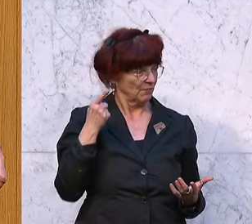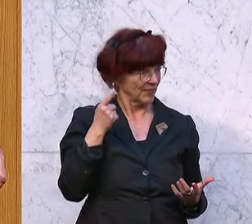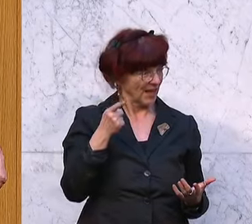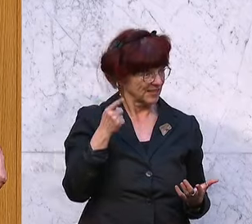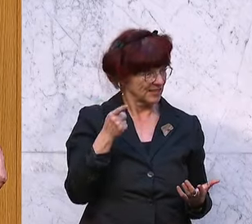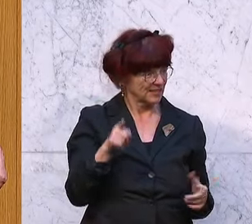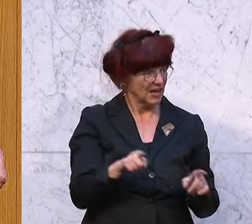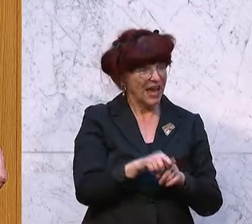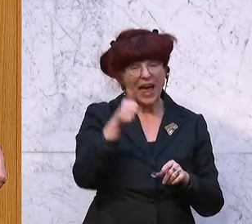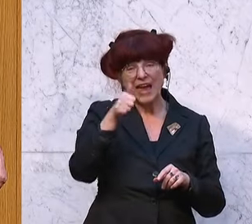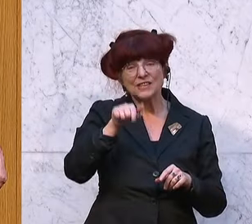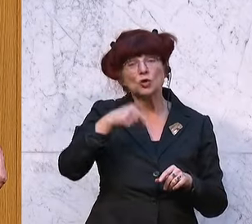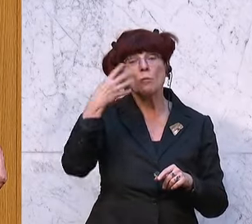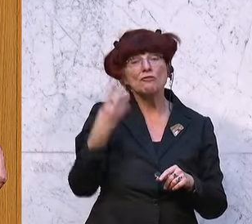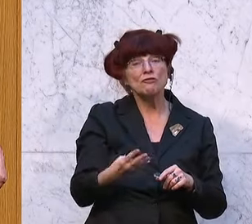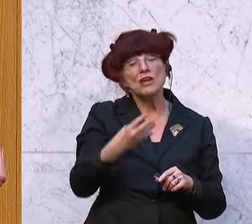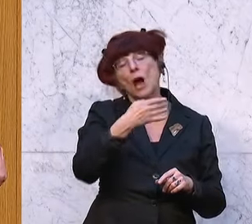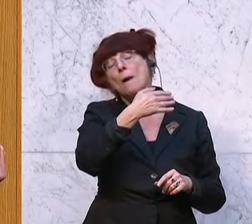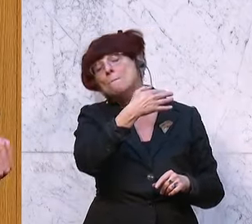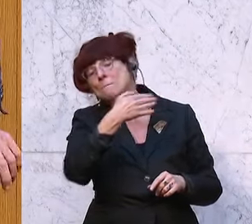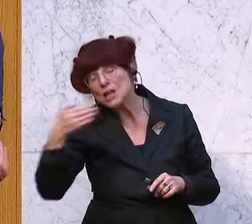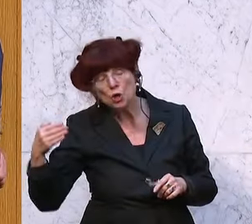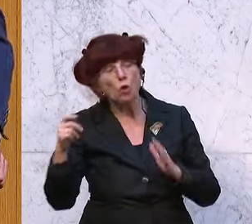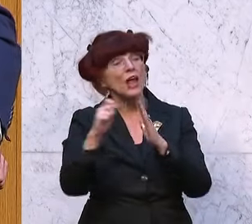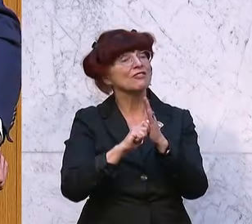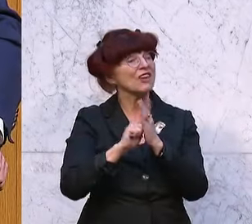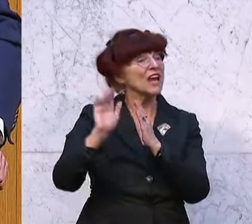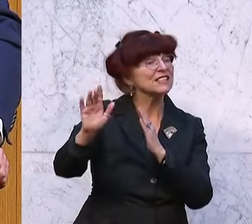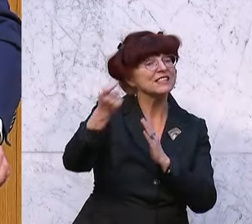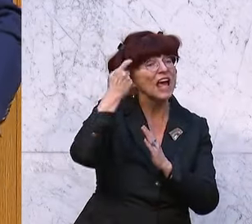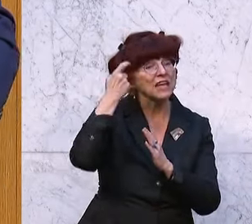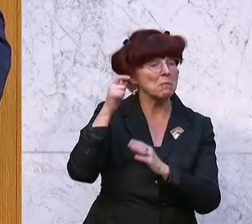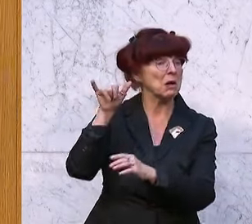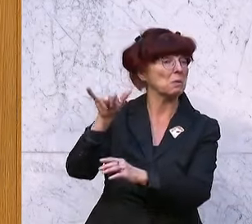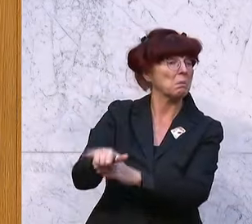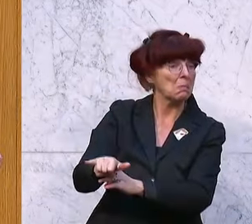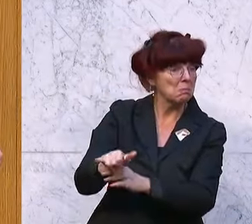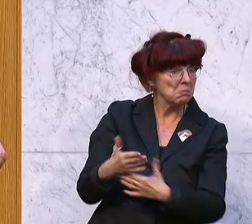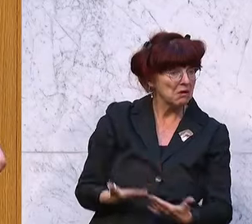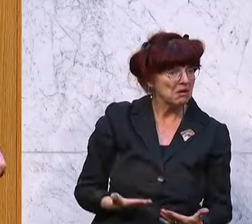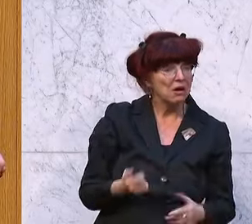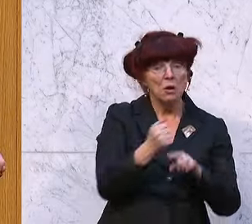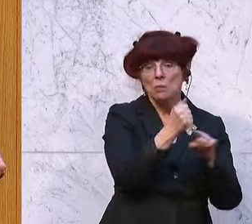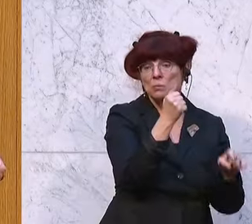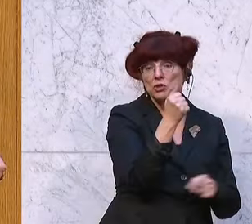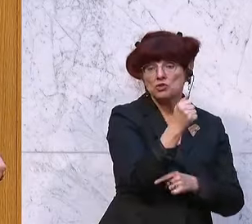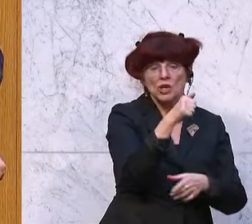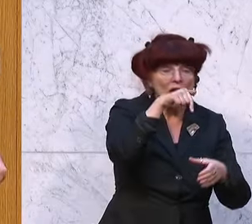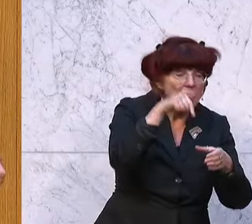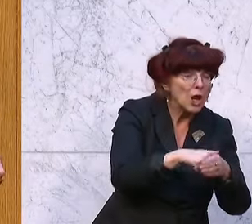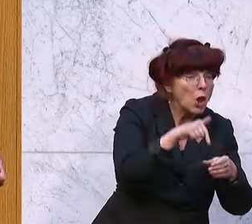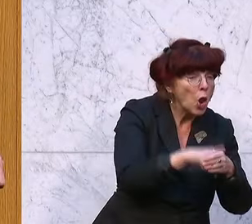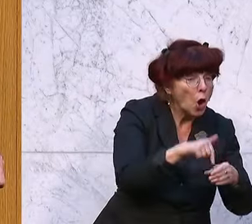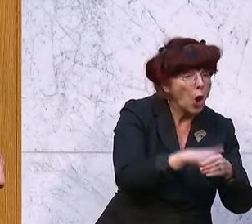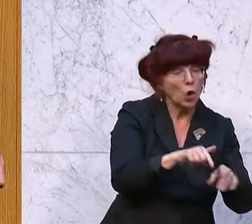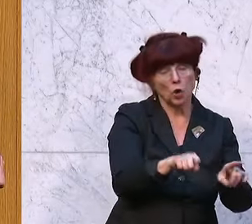Degradierung von 1,4 Millionen Wählern zu Wähler zweiter Klasse, die Budgetlochlüge, selbstverständlich. Die Renaturierung, weil ich sie